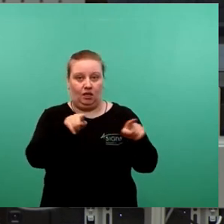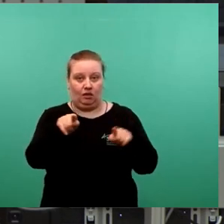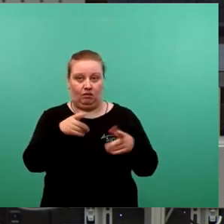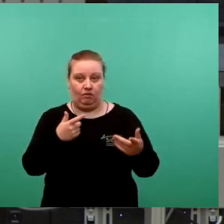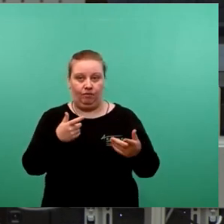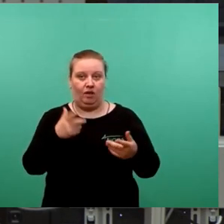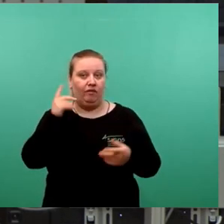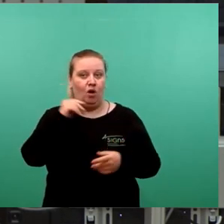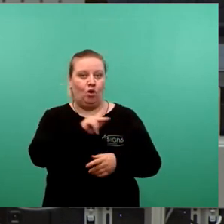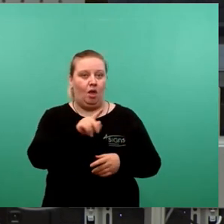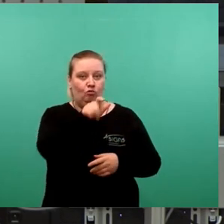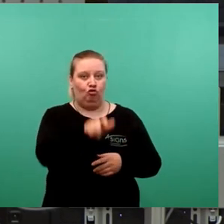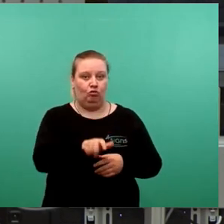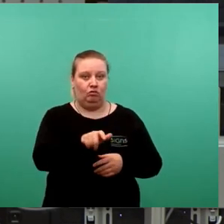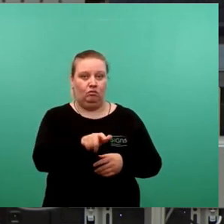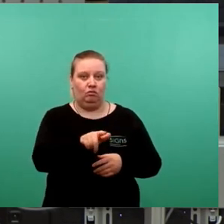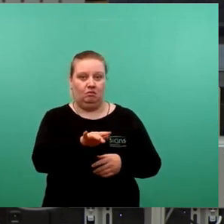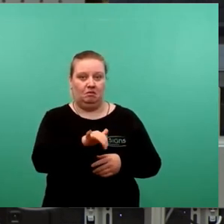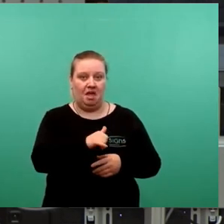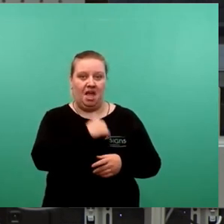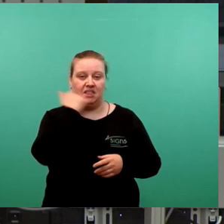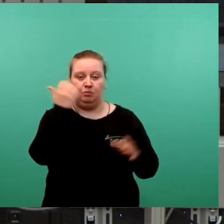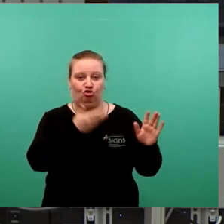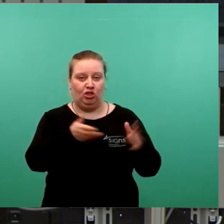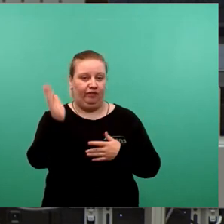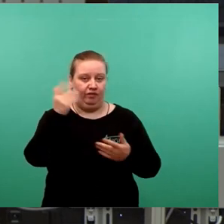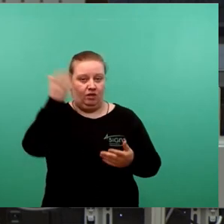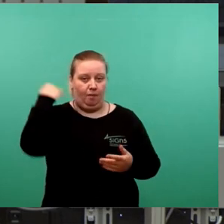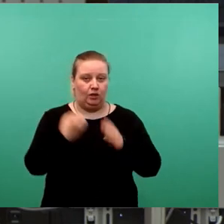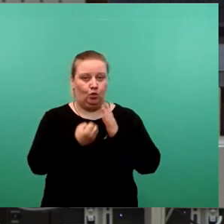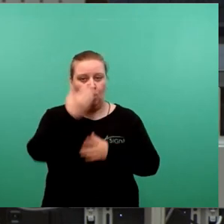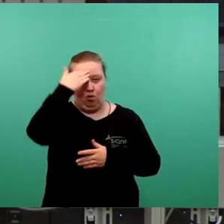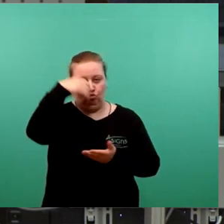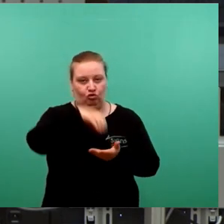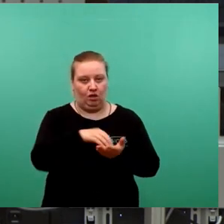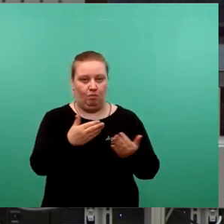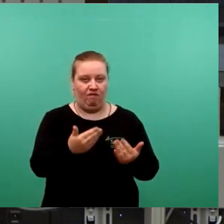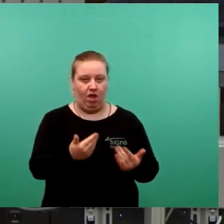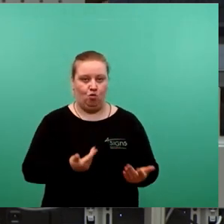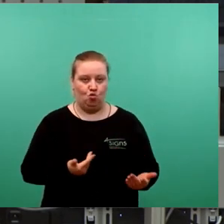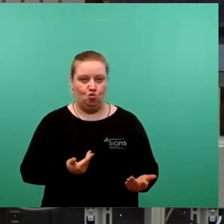Frau Klepsch ist extrem gescheitert in der Kulturhauptstadtbewerbung. Das war